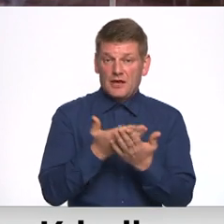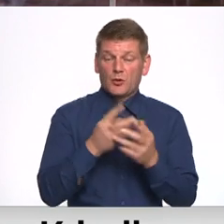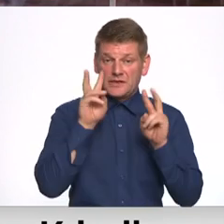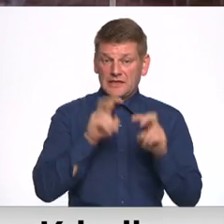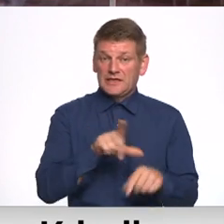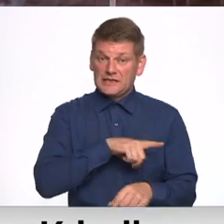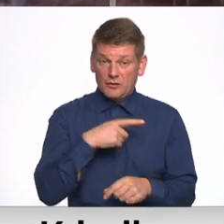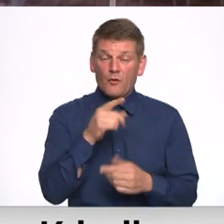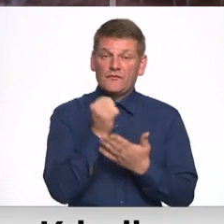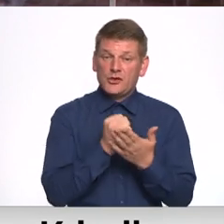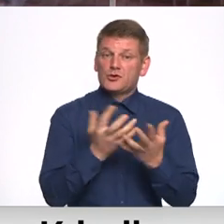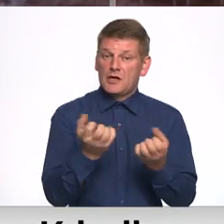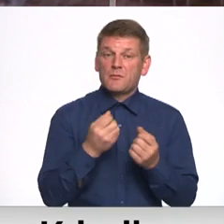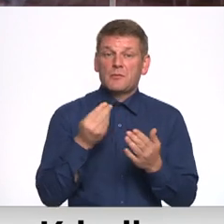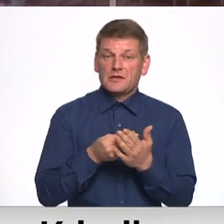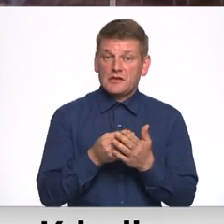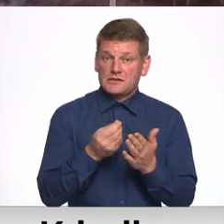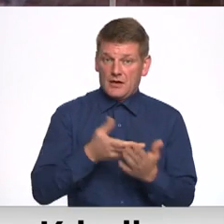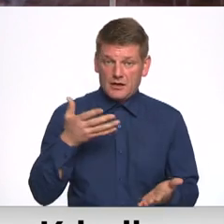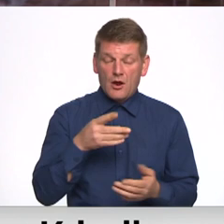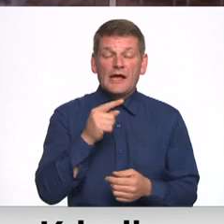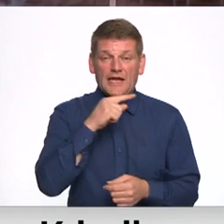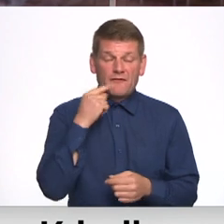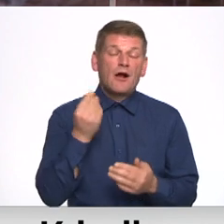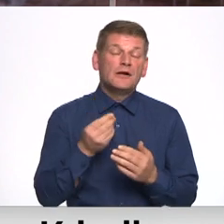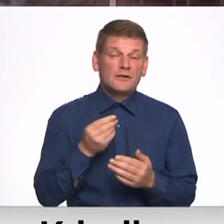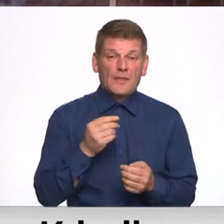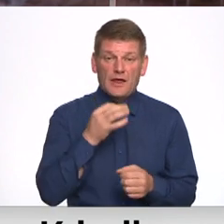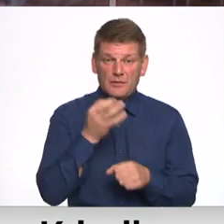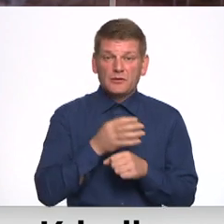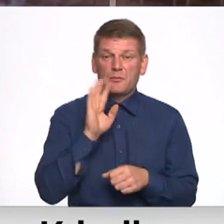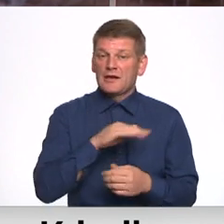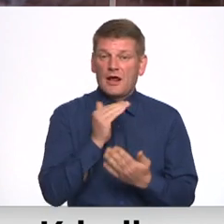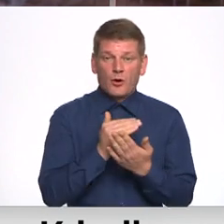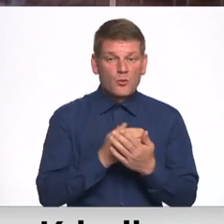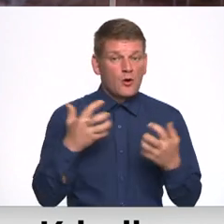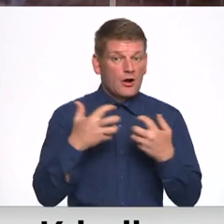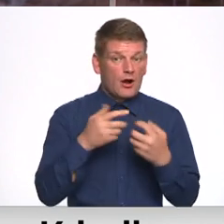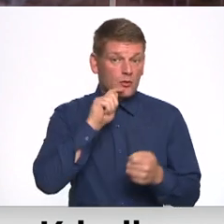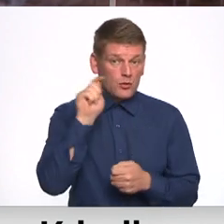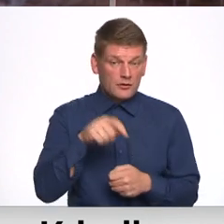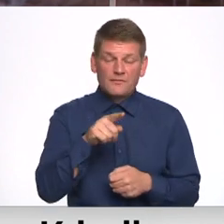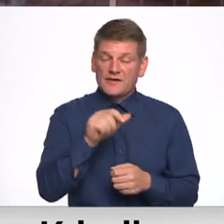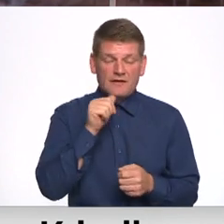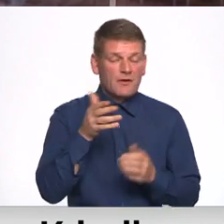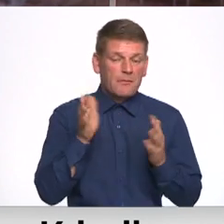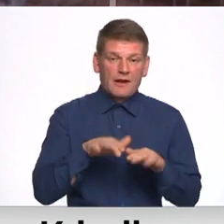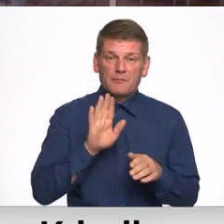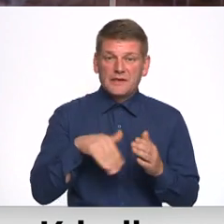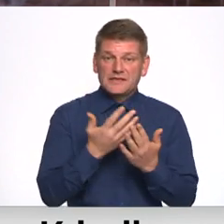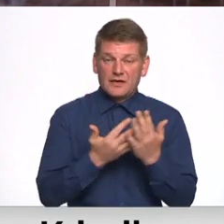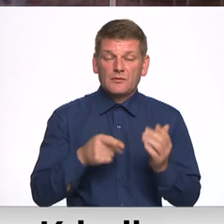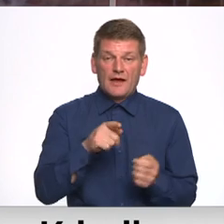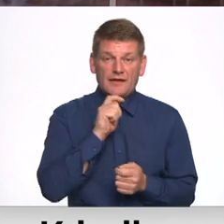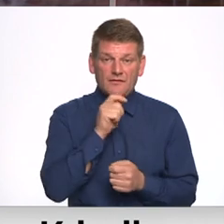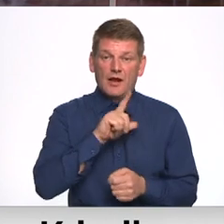saņemšana maksās dārgāk. Krievi ir atbildīgi par neizprovocēto un nelipumīgo karu Ukrainā, un tas nevar palikt bez sekām. Tā intervijā